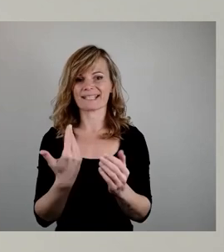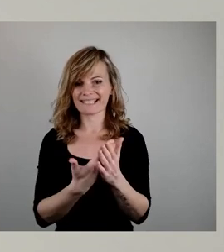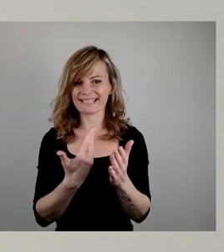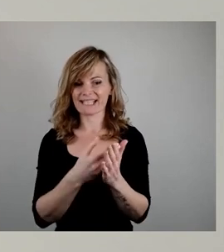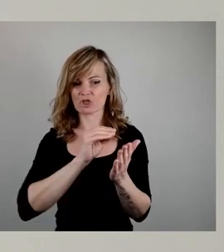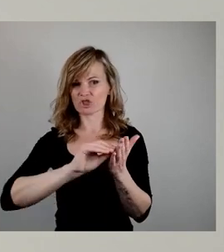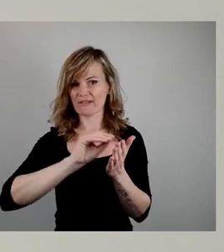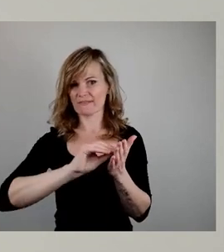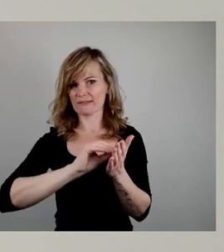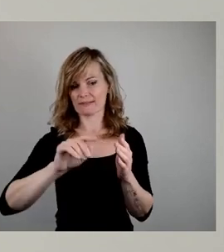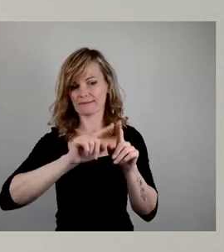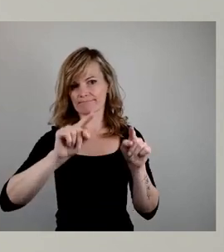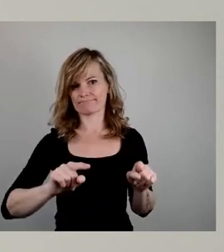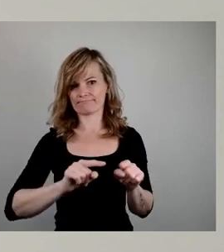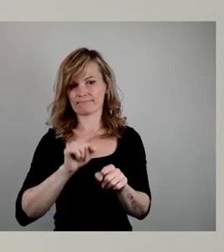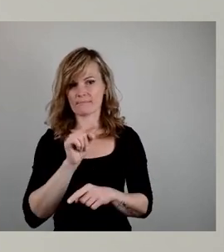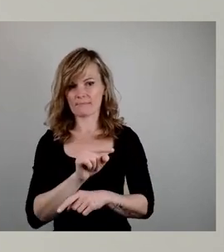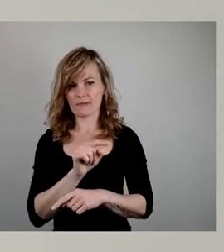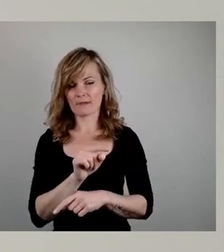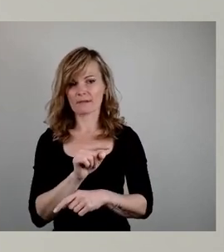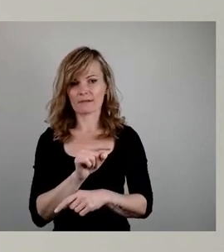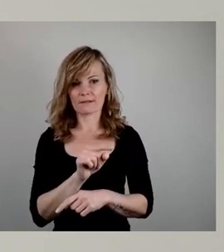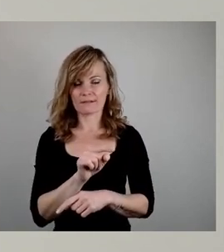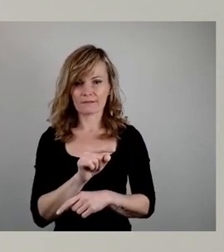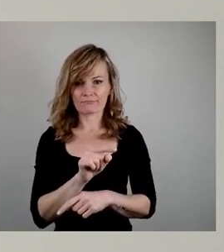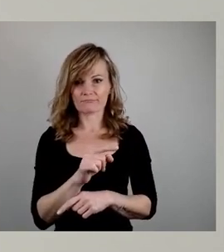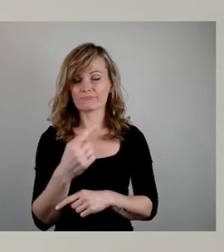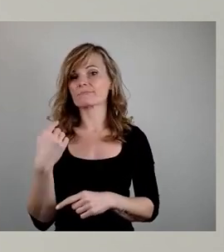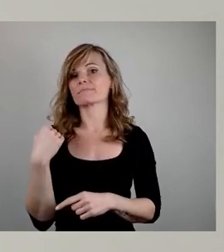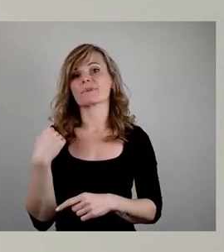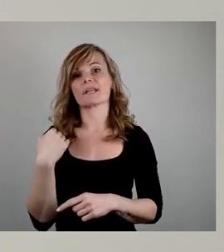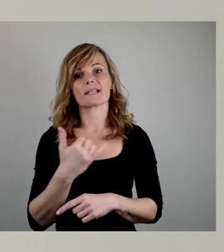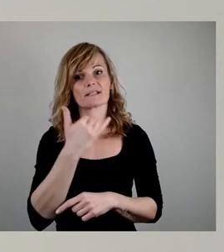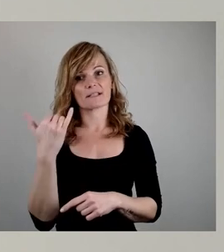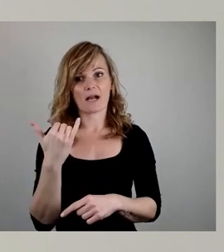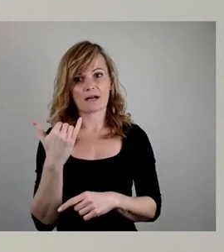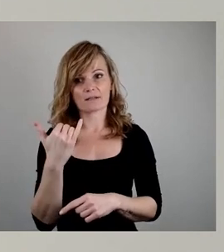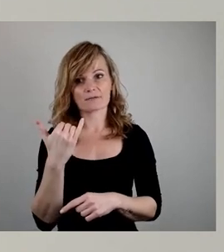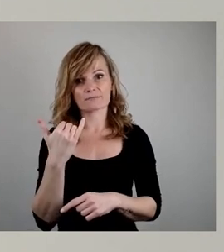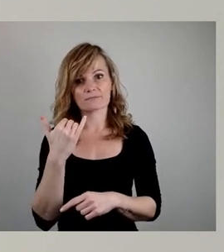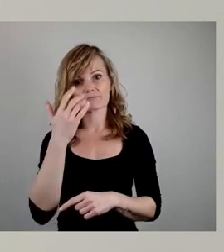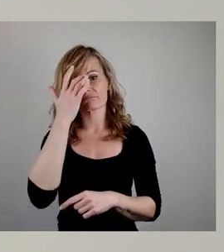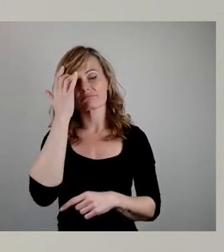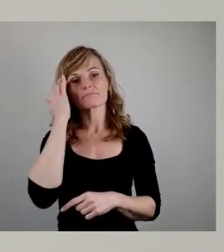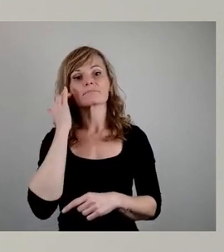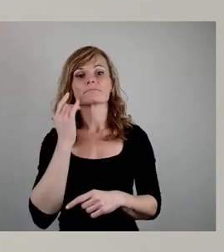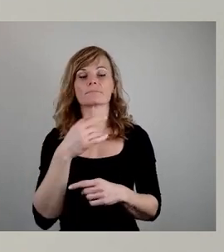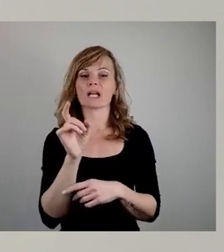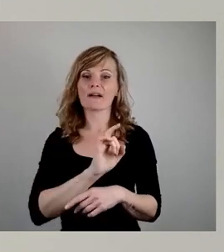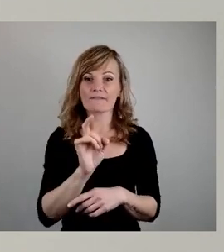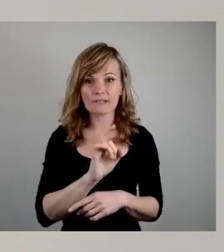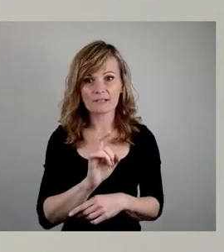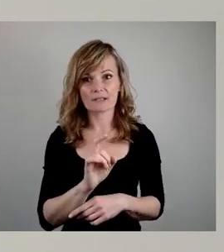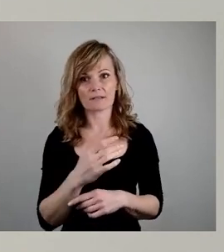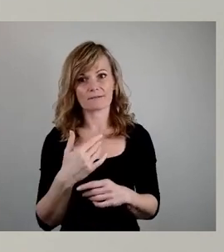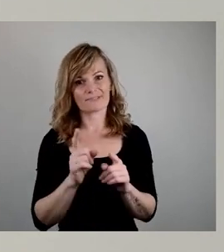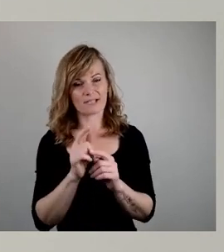ist in den zurückliegenden Jahren immer wieder durch Graffiti verschmutzt